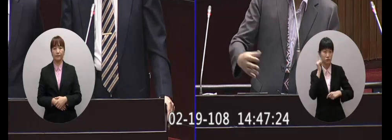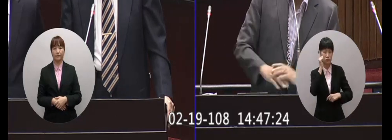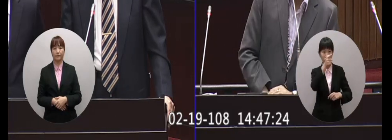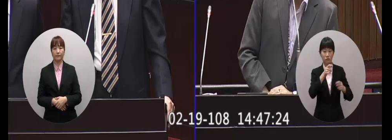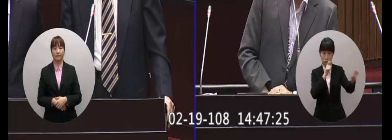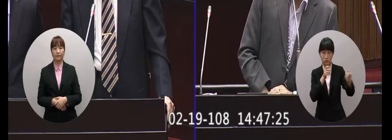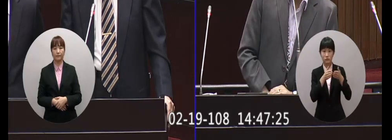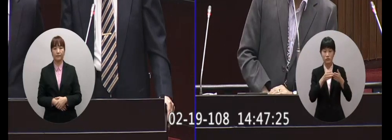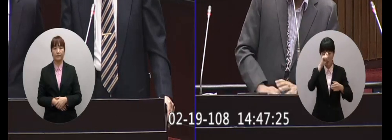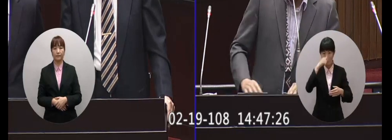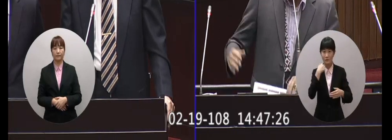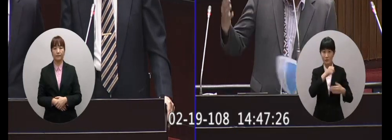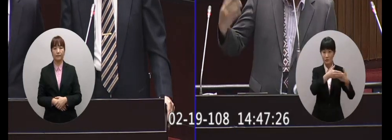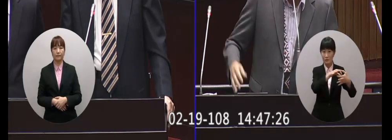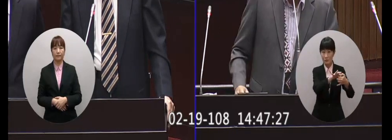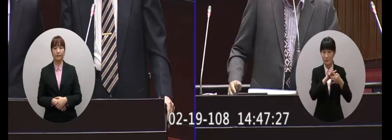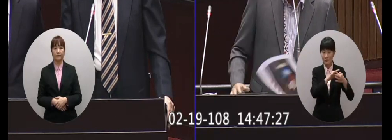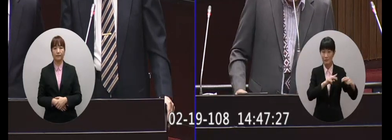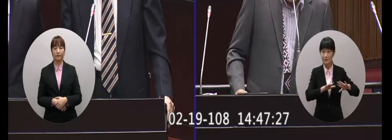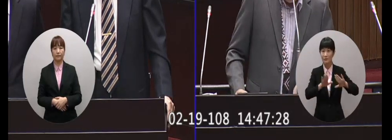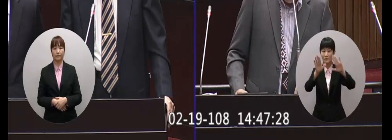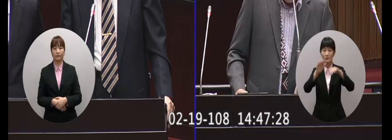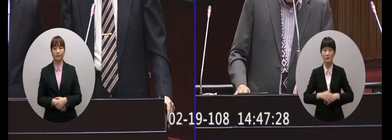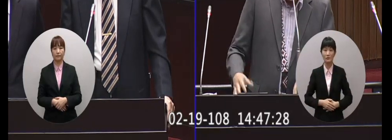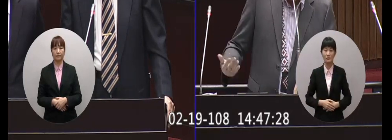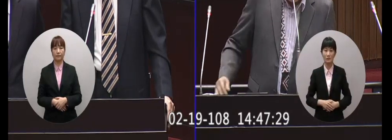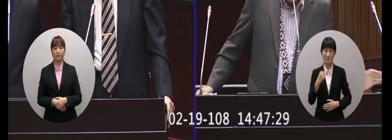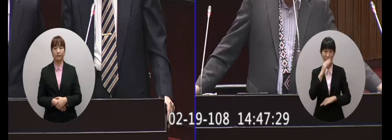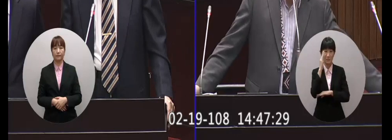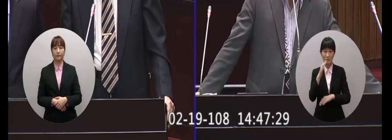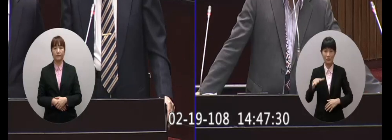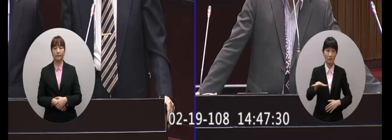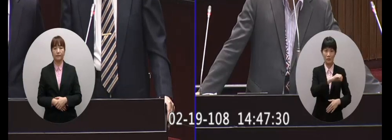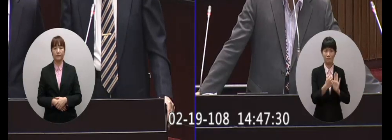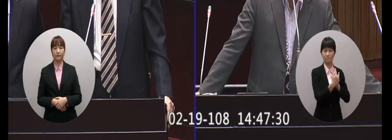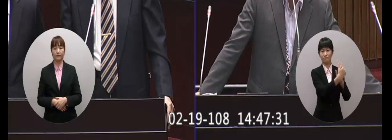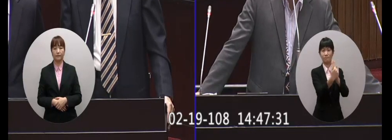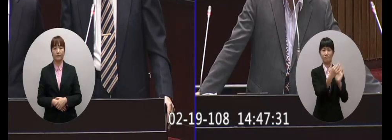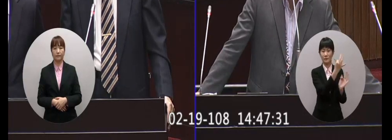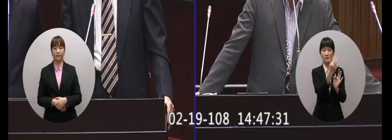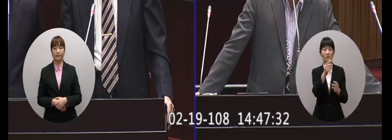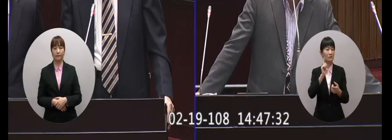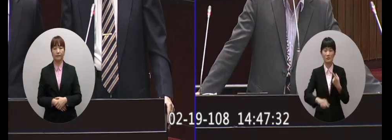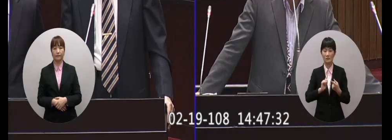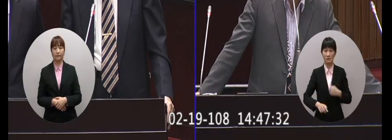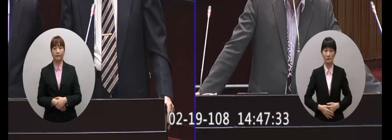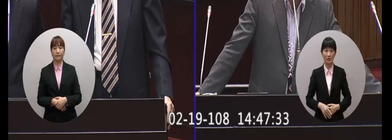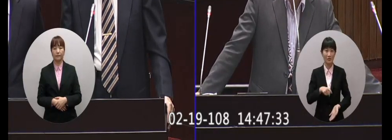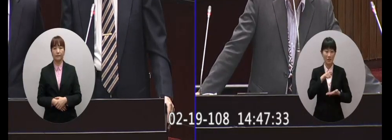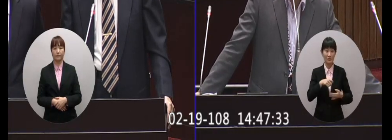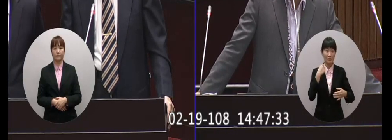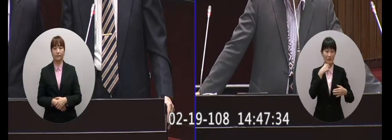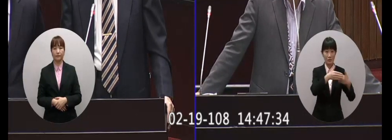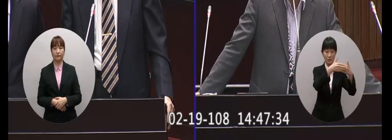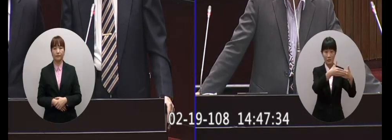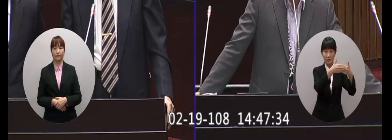的關係先處理好而不是說我們用那種全面抗中反中的怕被這個中共武力統一